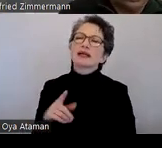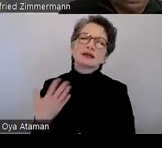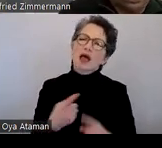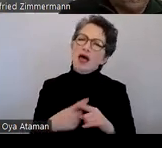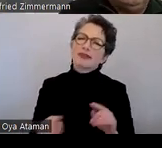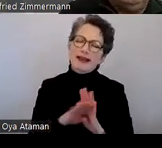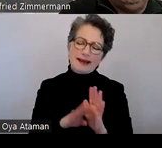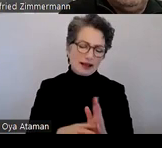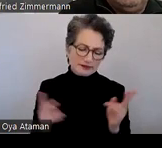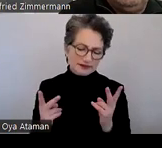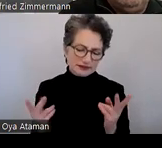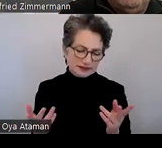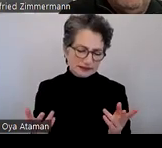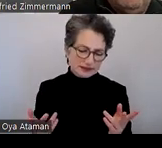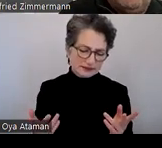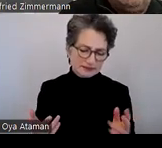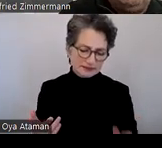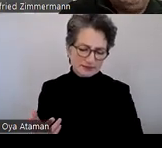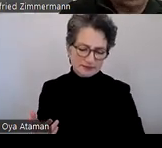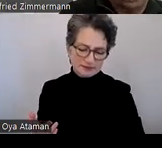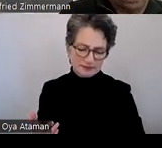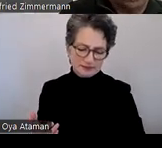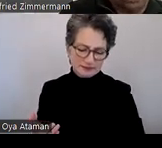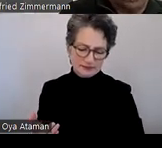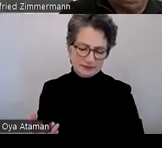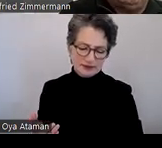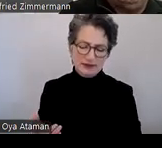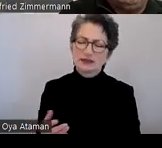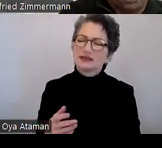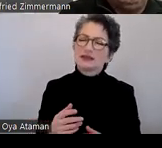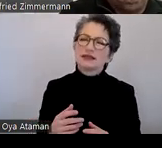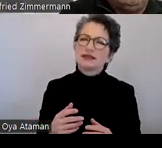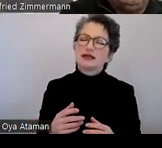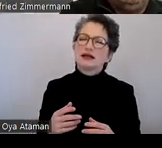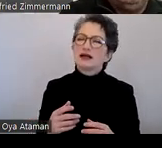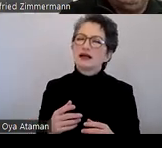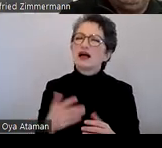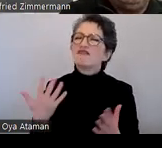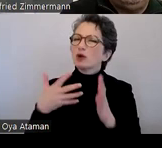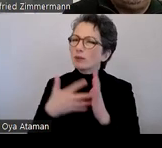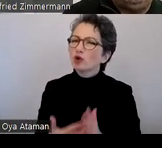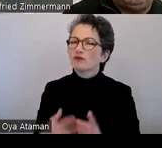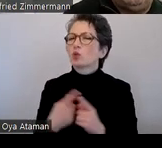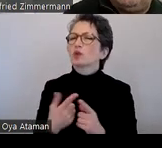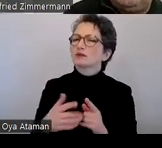geprüft werden und auch herausgefunden werden mit dem